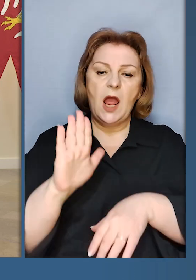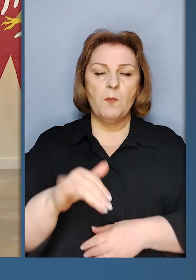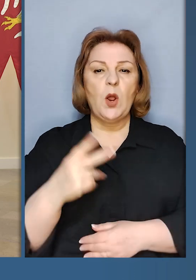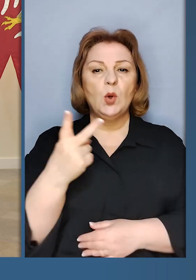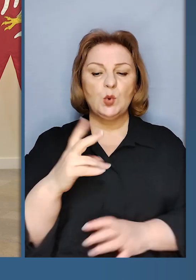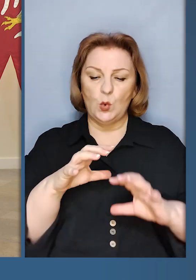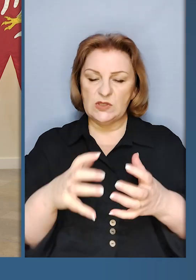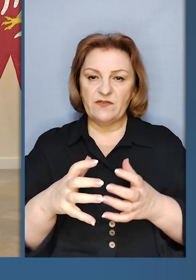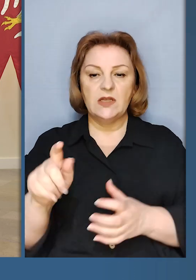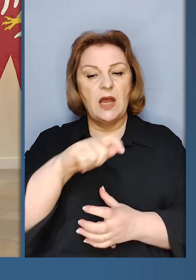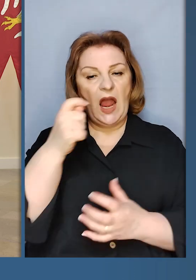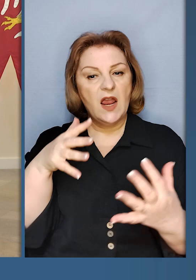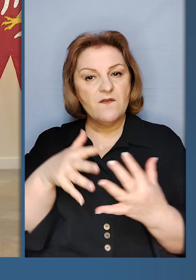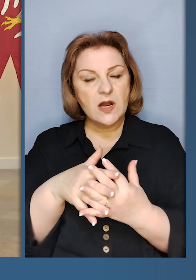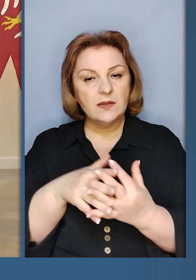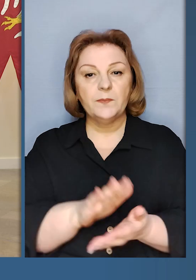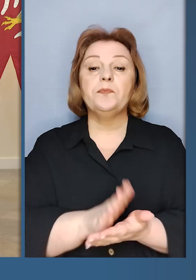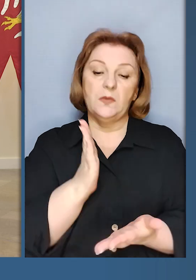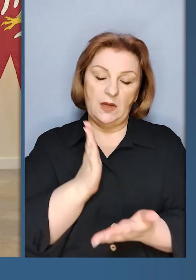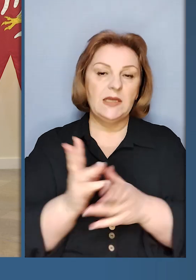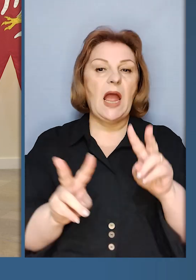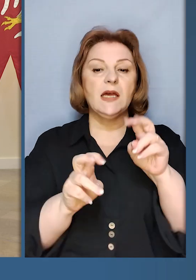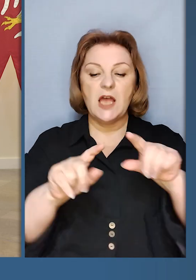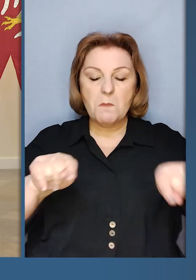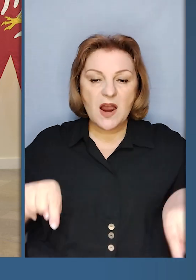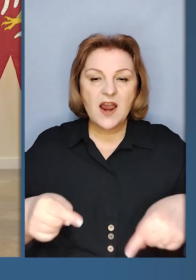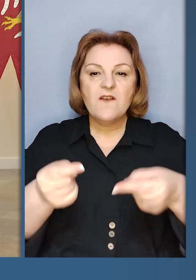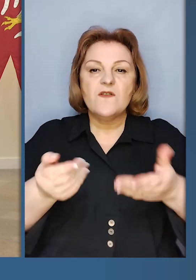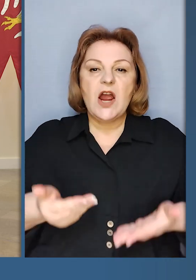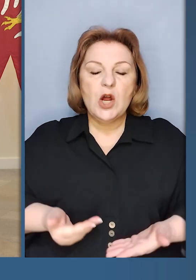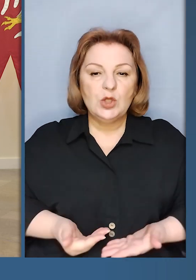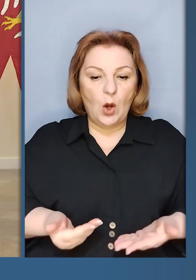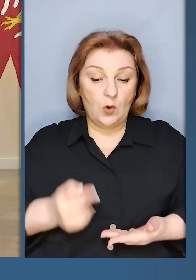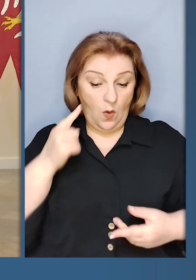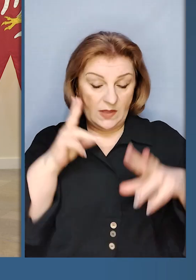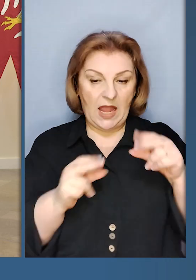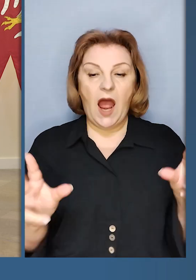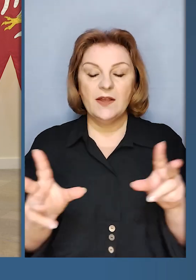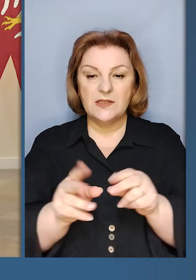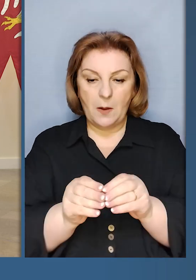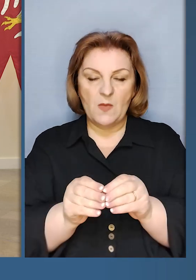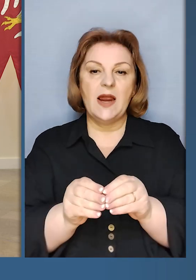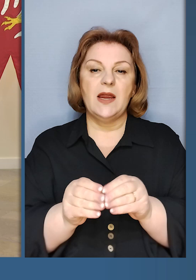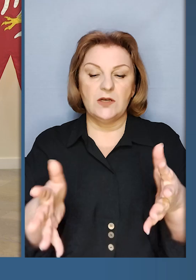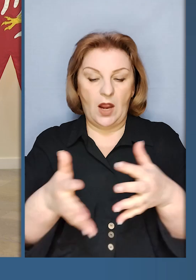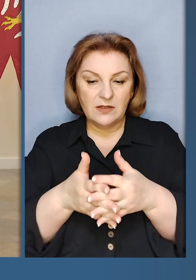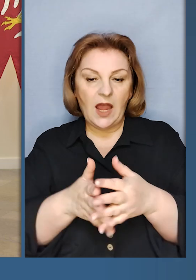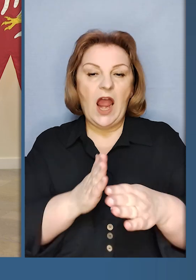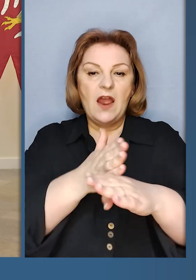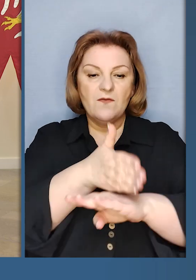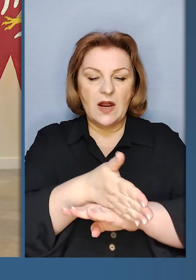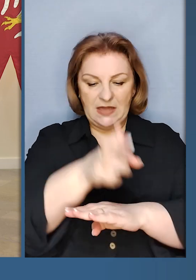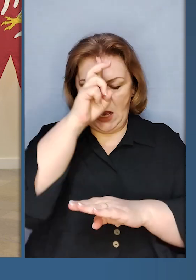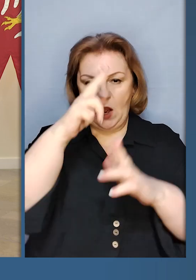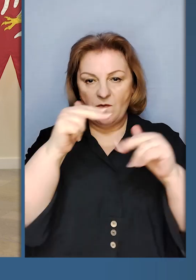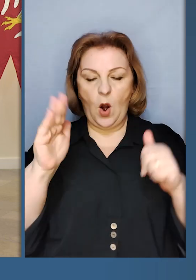після Другого світової війни є символом відродження. Надіємося, що цей спільний візит на Королівському замку буде